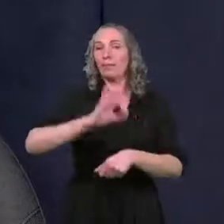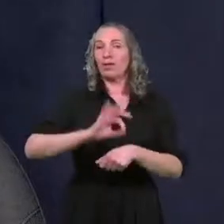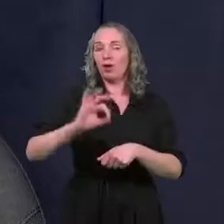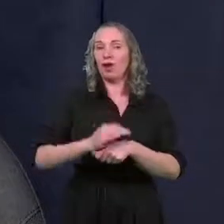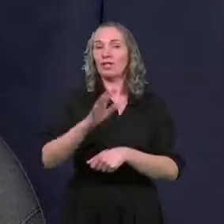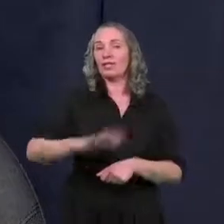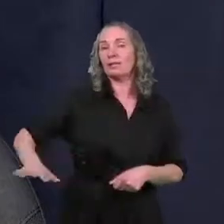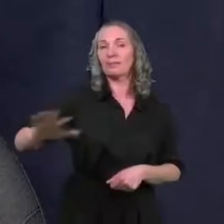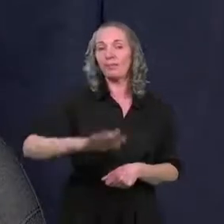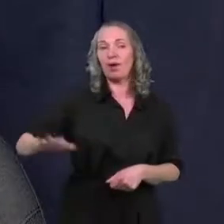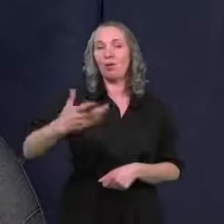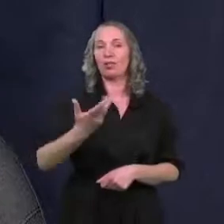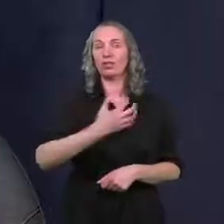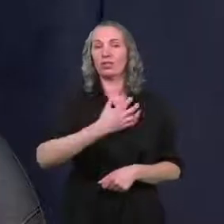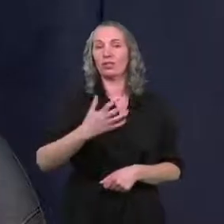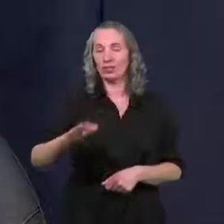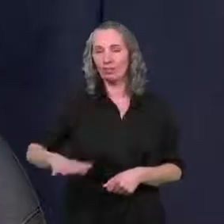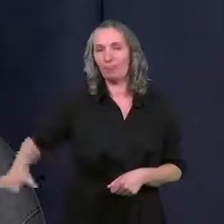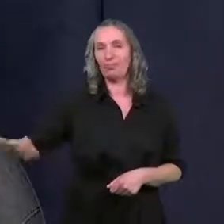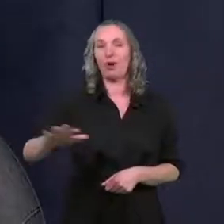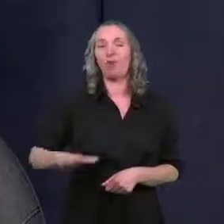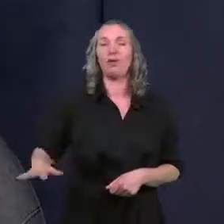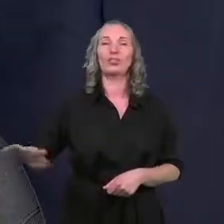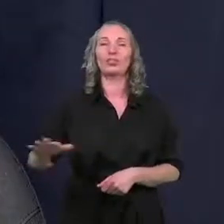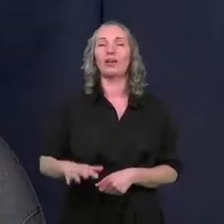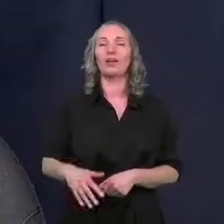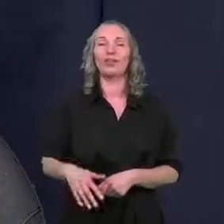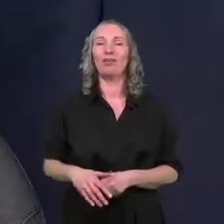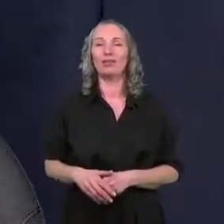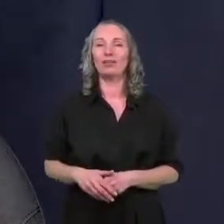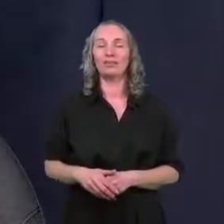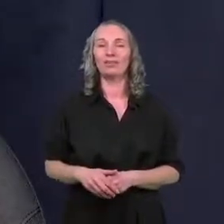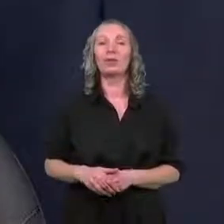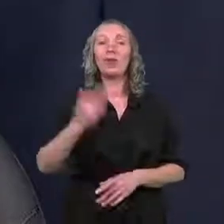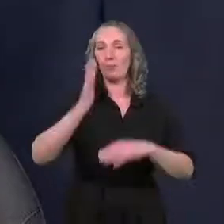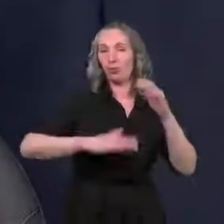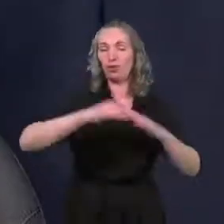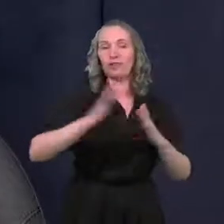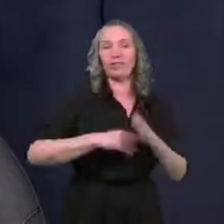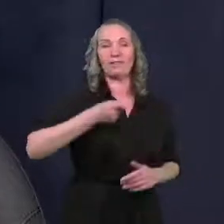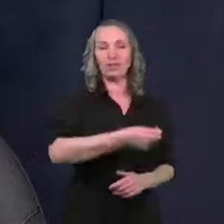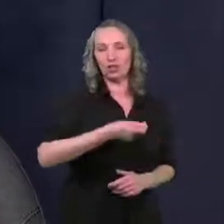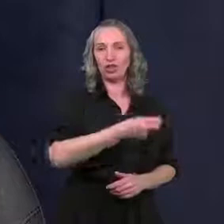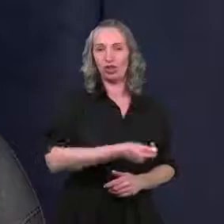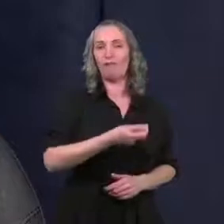społecznego budownictwa czynszowego.